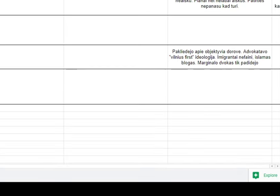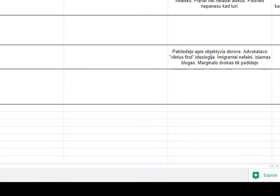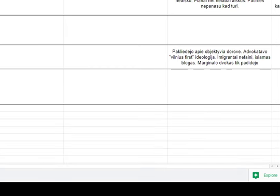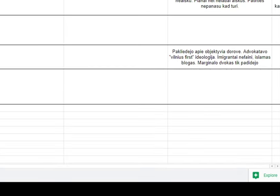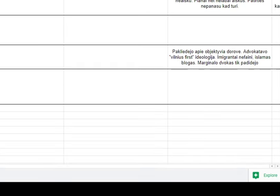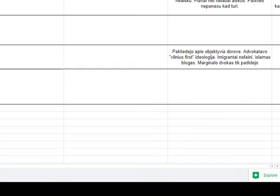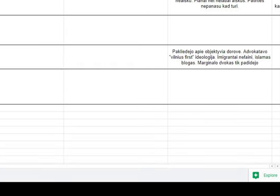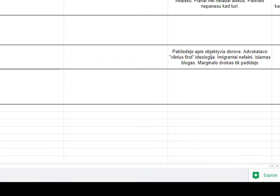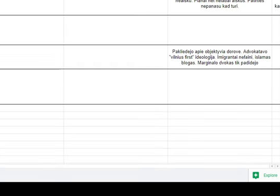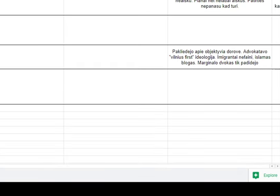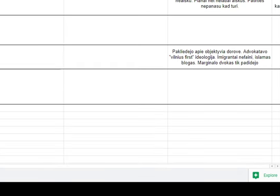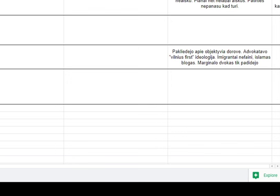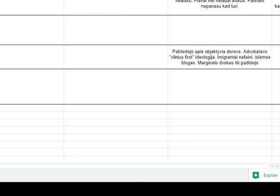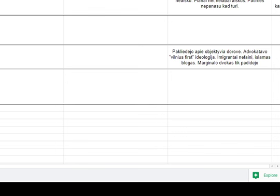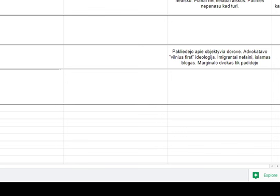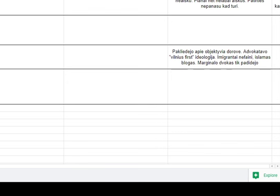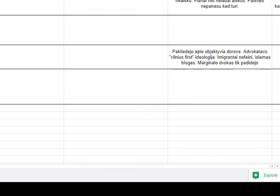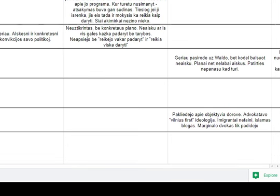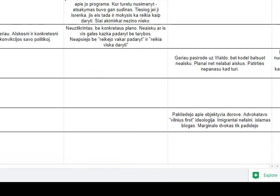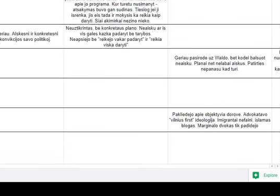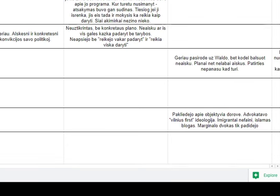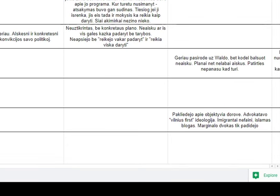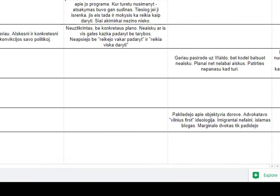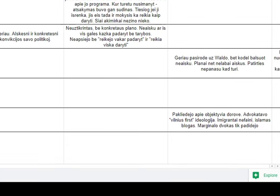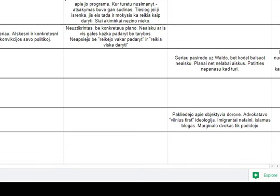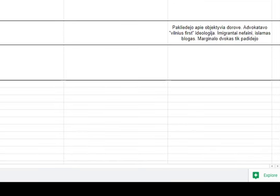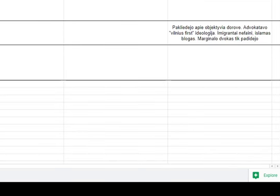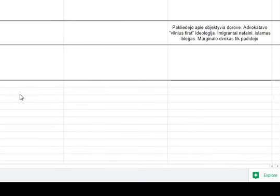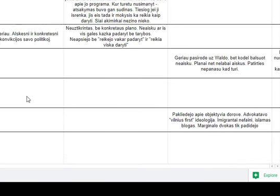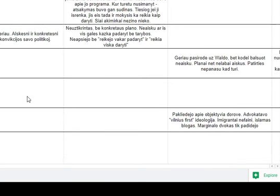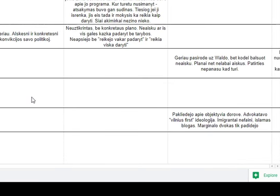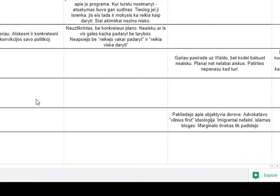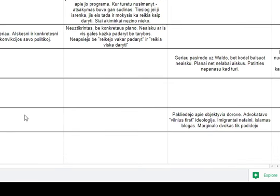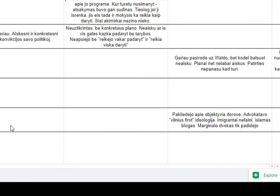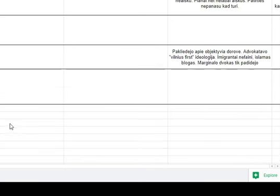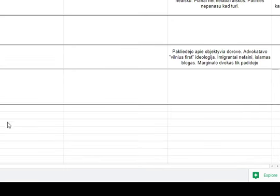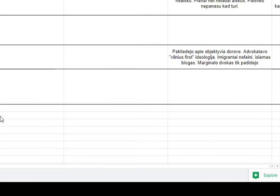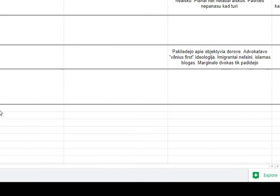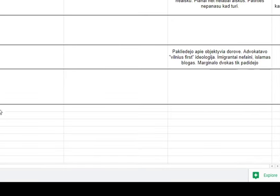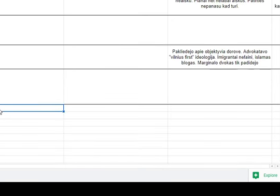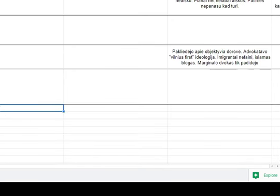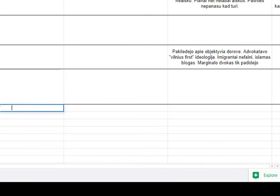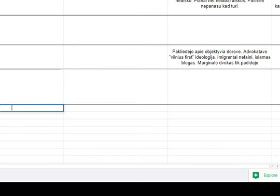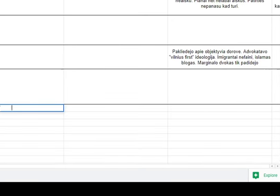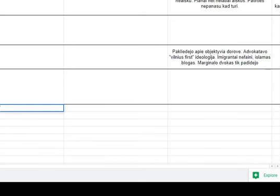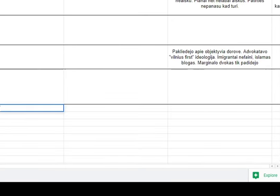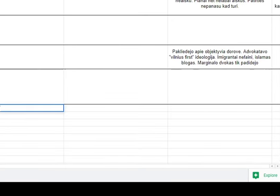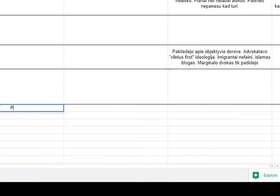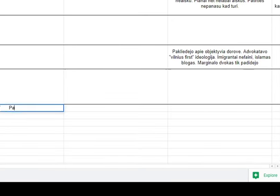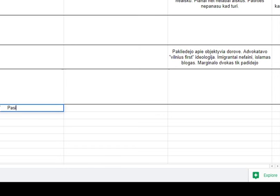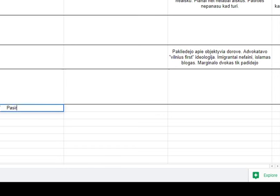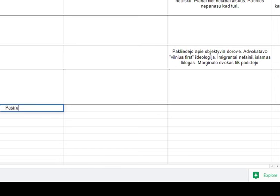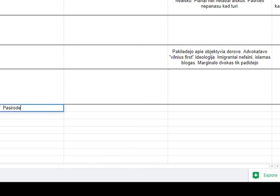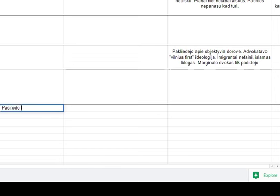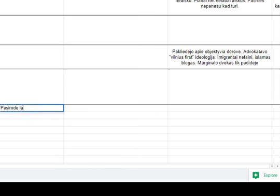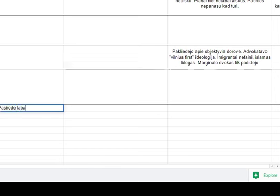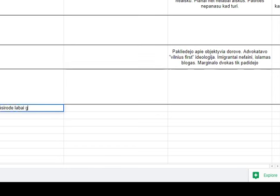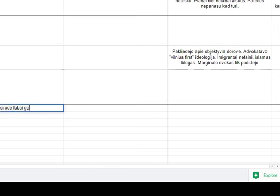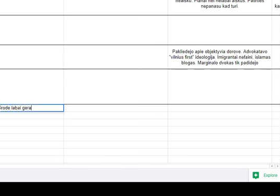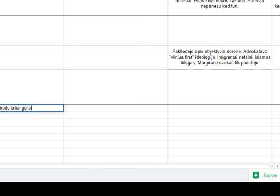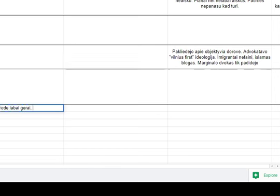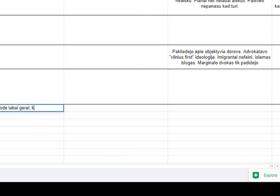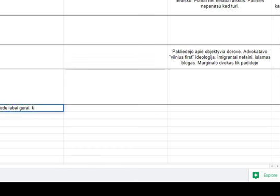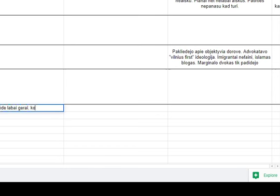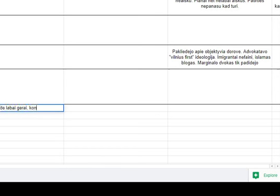Benkūnskos nebuvo. Zuokas čia nebuvo. Raskiavičius. Iš tikrųjų pasirodė